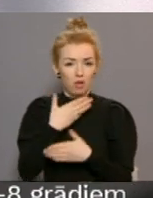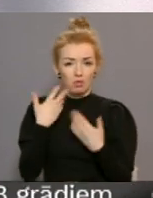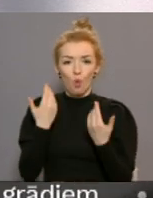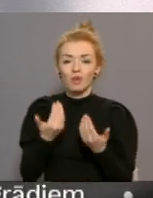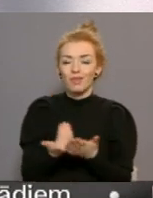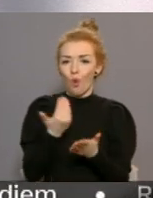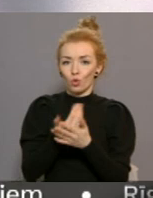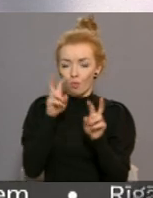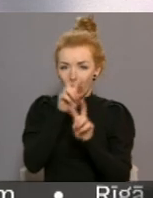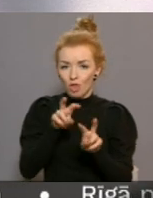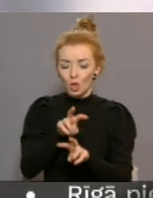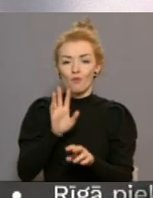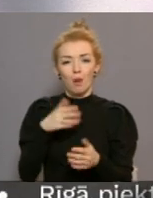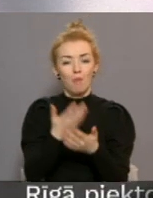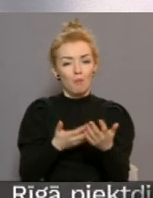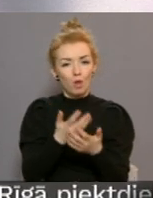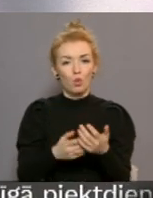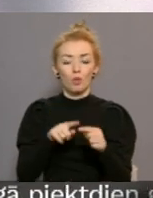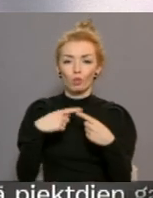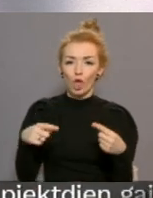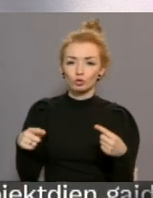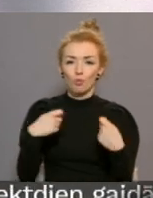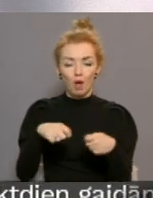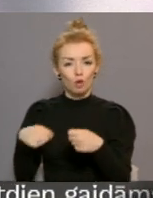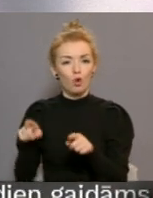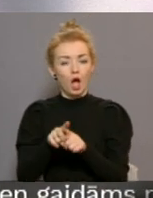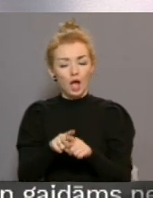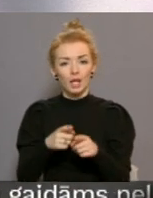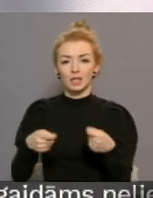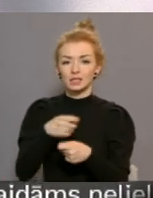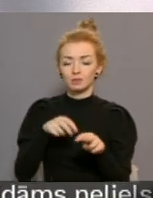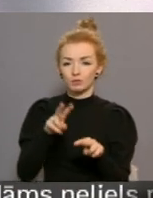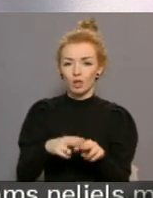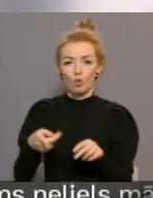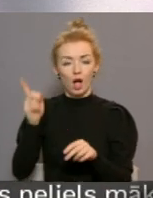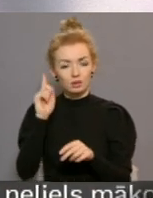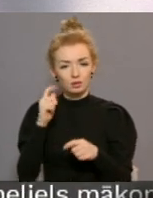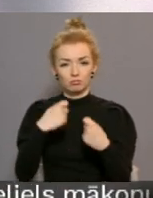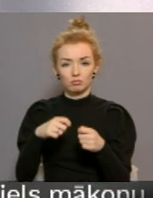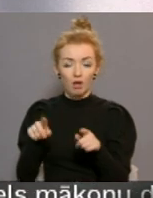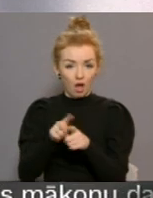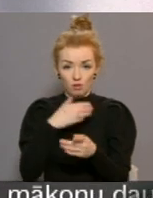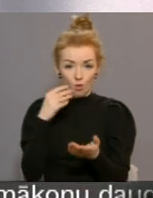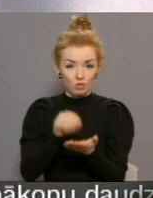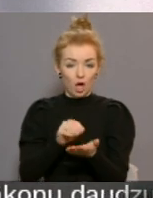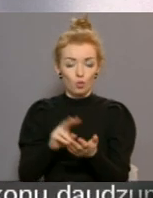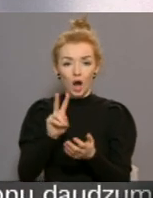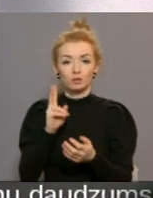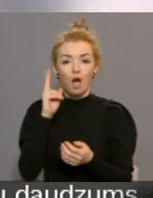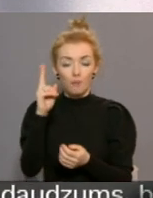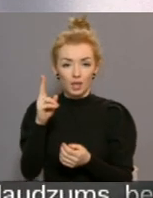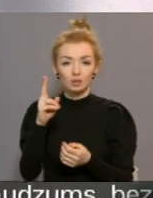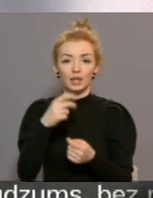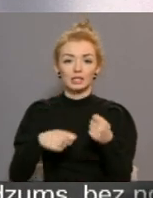kas pamatotu konkrētu preču pārdošanas vai tirzniecības vietu darbības aizliegumu, kā arī nav datu, kas apliecinātu tirzniecības